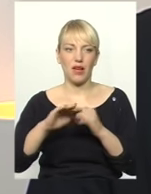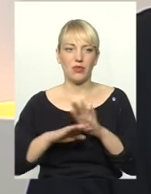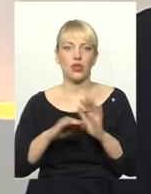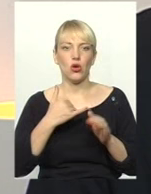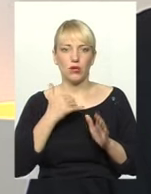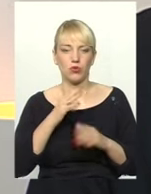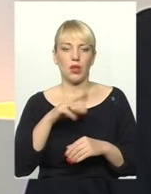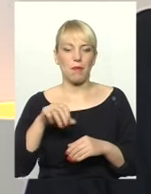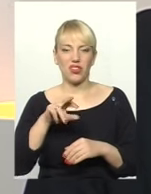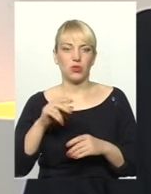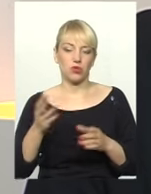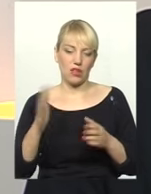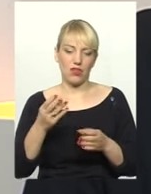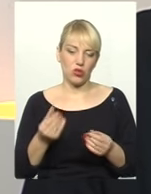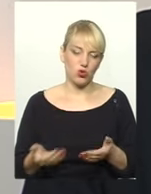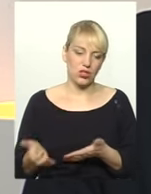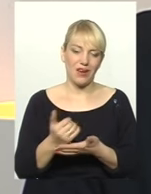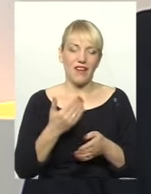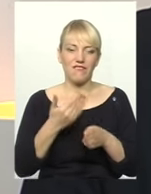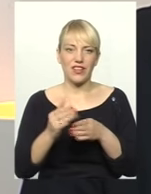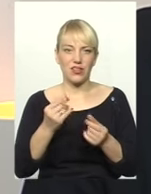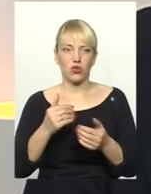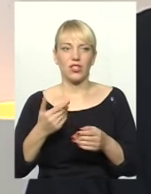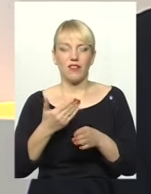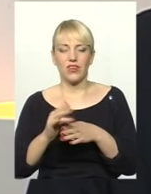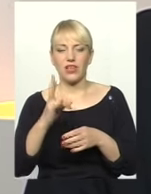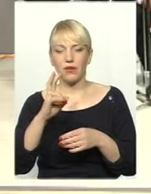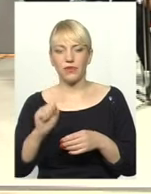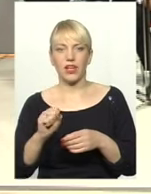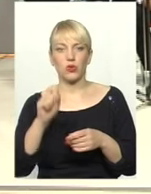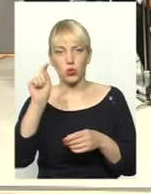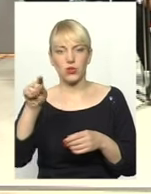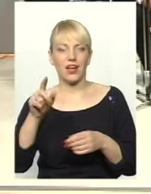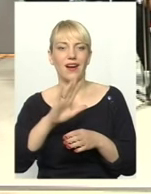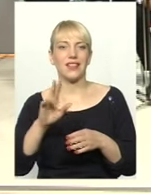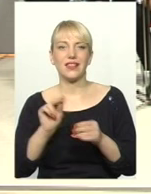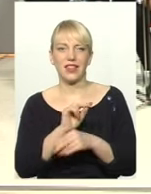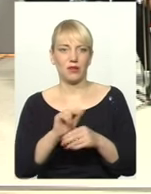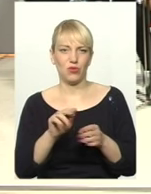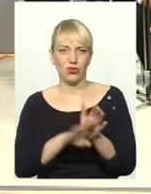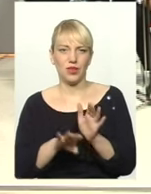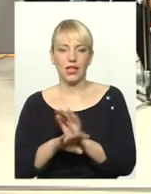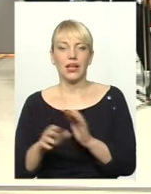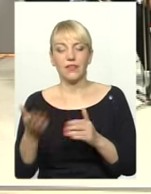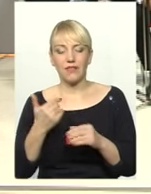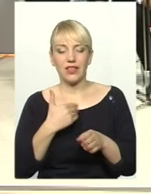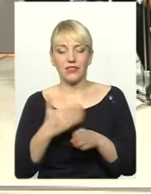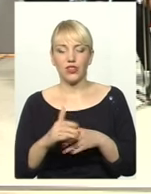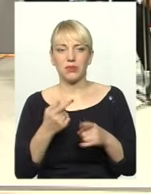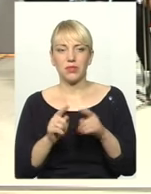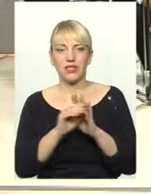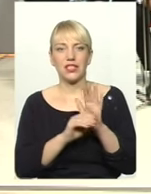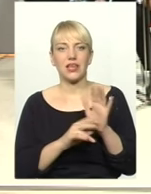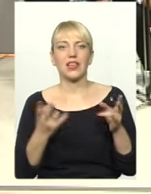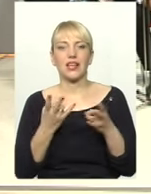одного разу зберемо ці всі кошти, вільні лишки, виділимо туди, а не на ремонт молотка. Давайте виділимо ті статті, які потрібні для